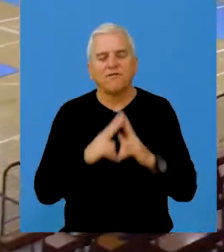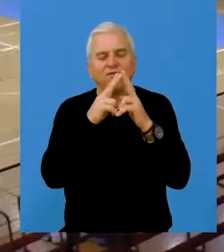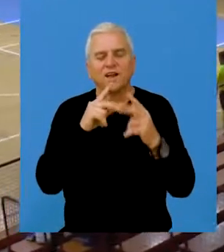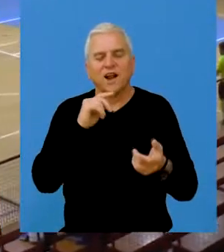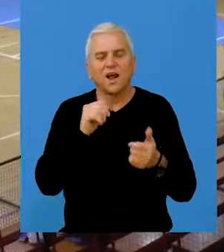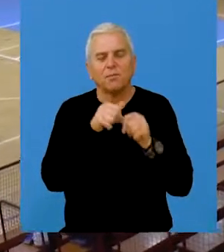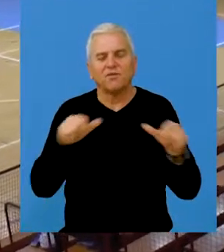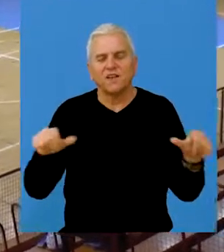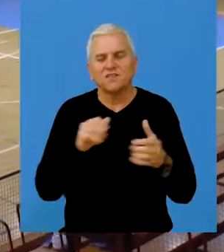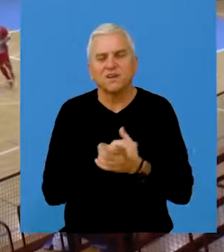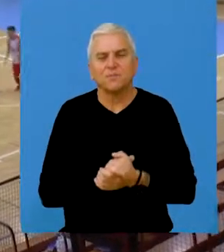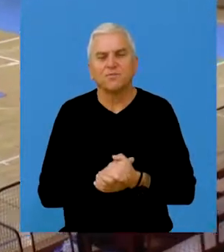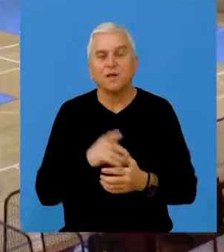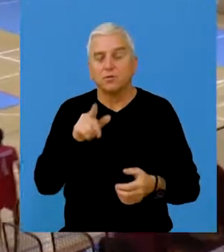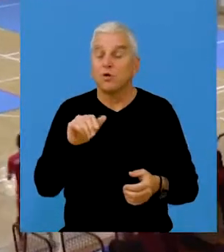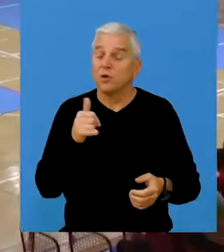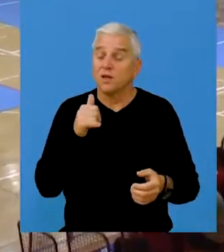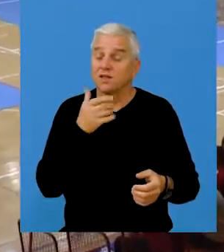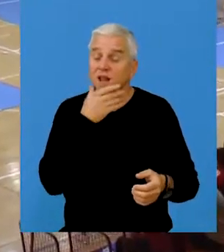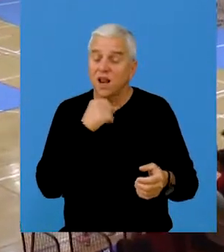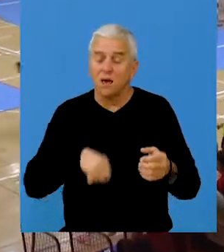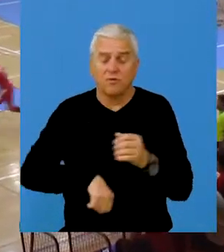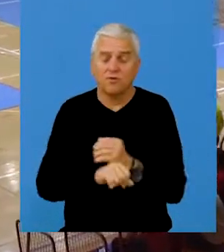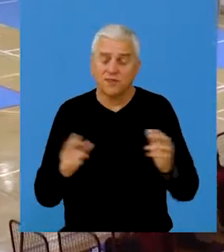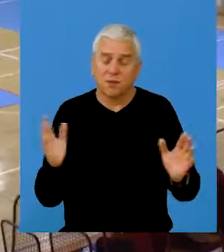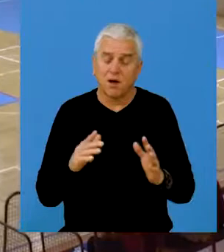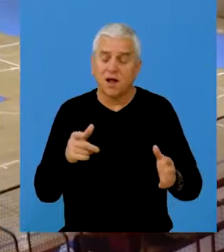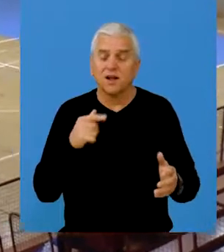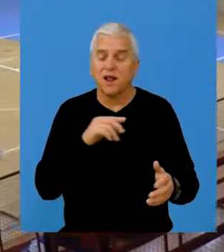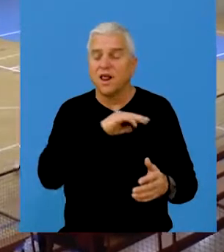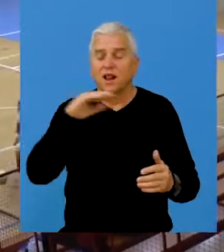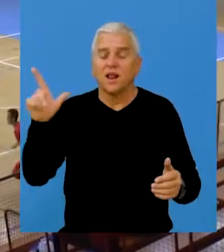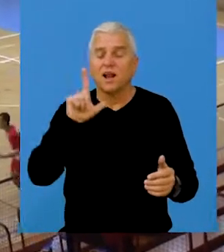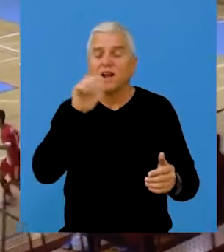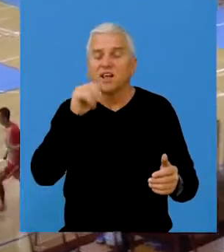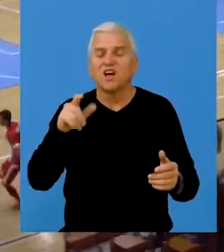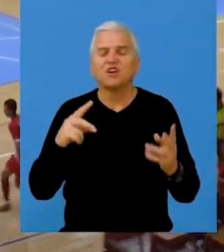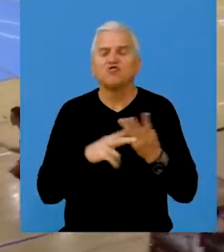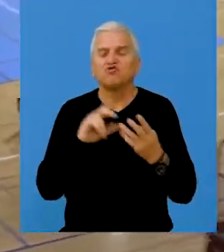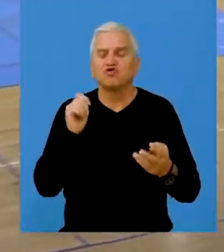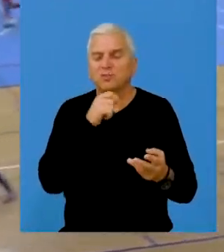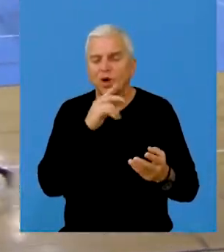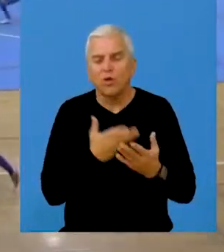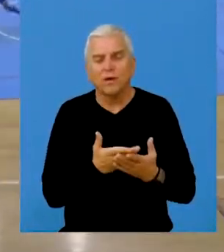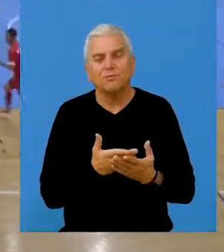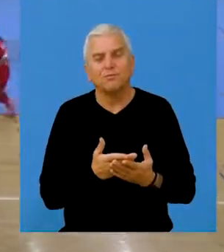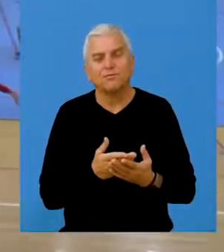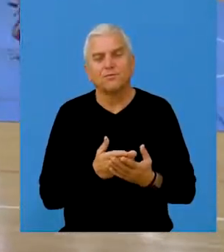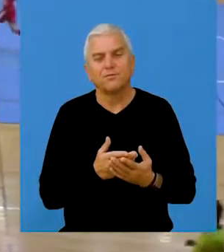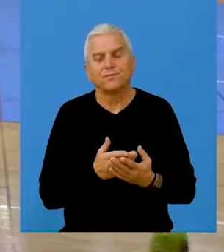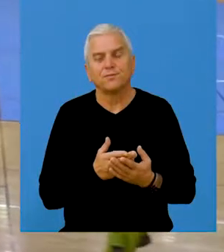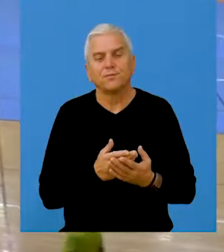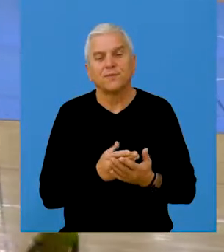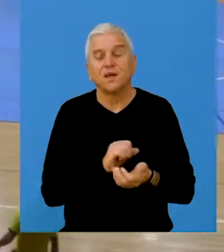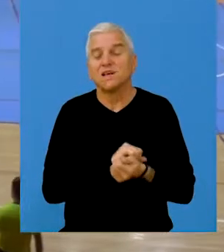znači zaista jedan futsal na nivou Ligi šampiona, mogu da kažem, tako da